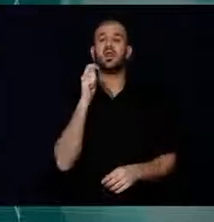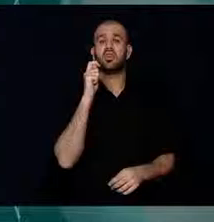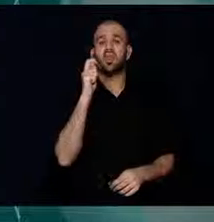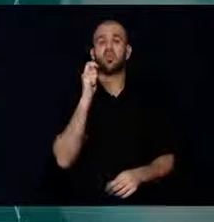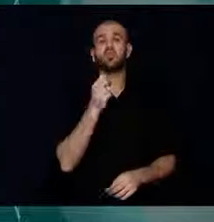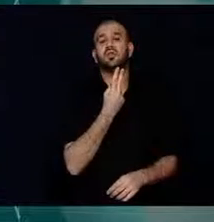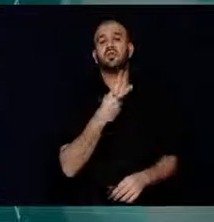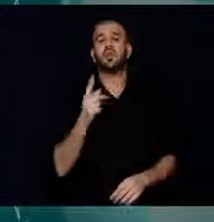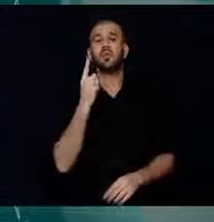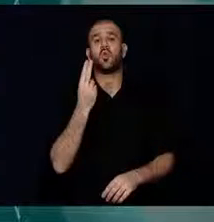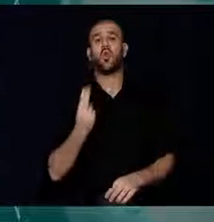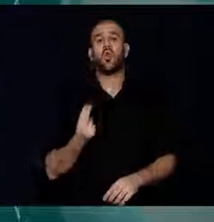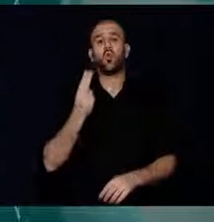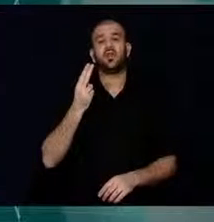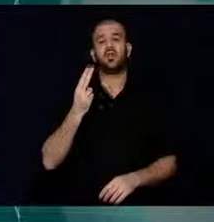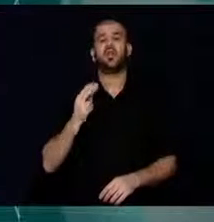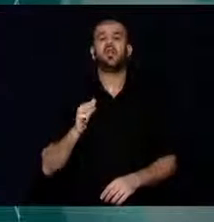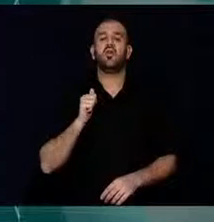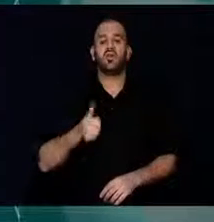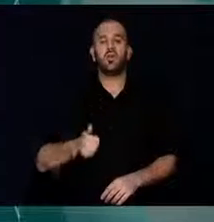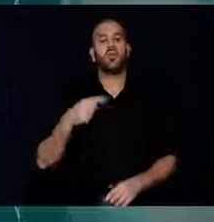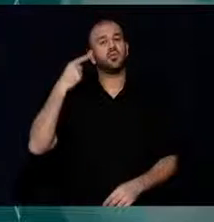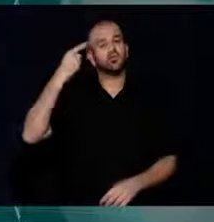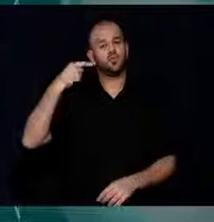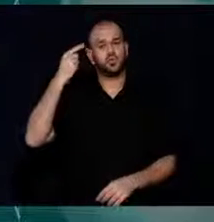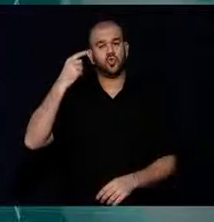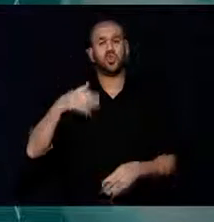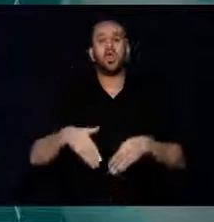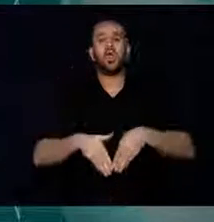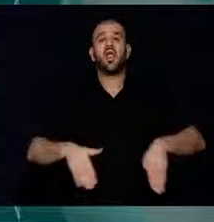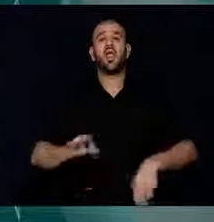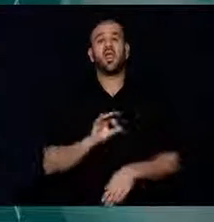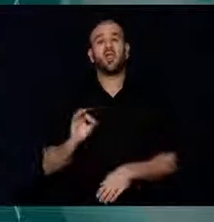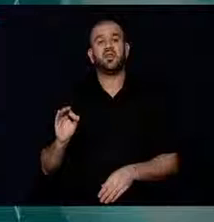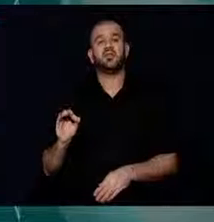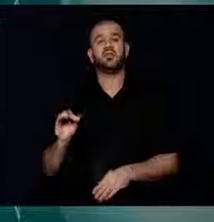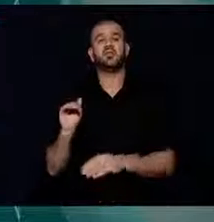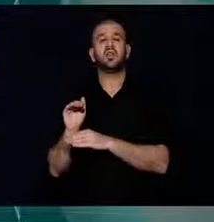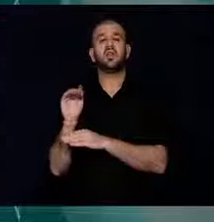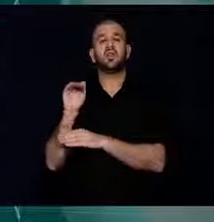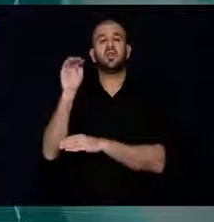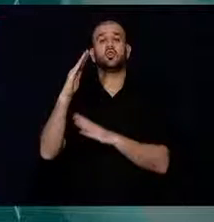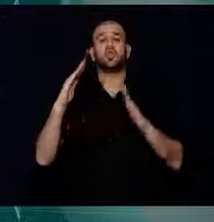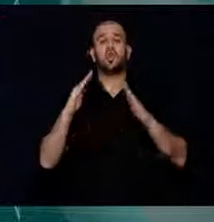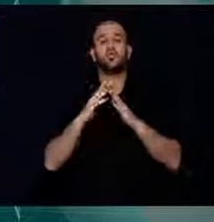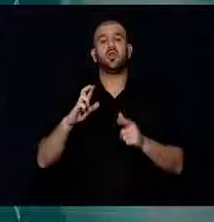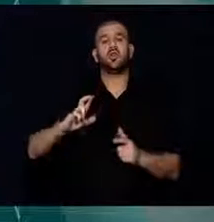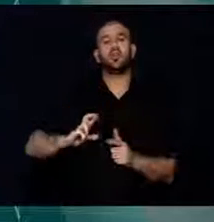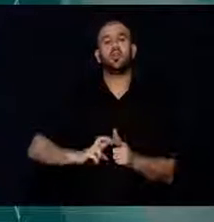Engelsiz, Yaşam Evi projesiyle amaçlananın, Farklı gelişen bireylerin